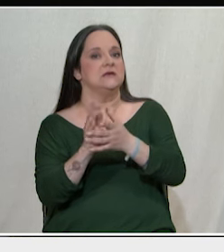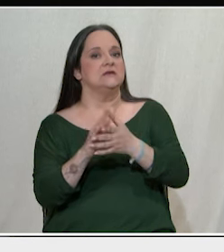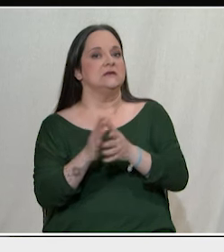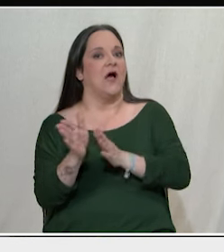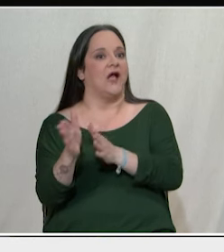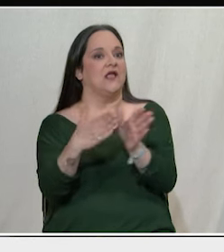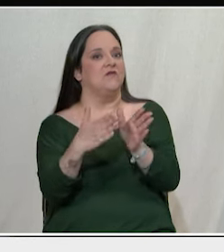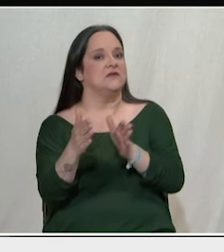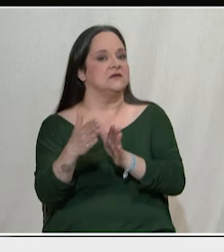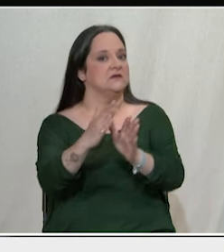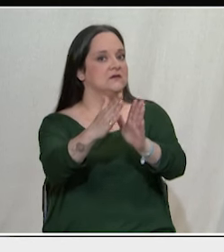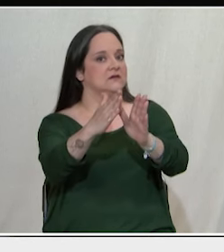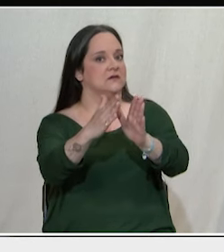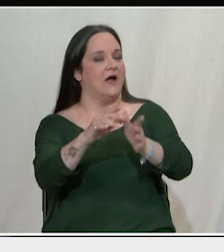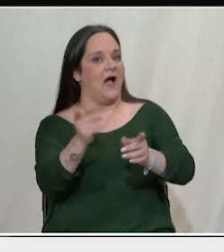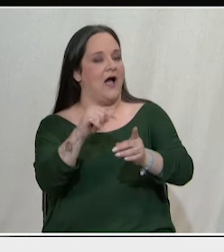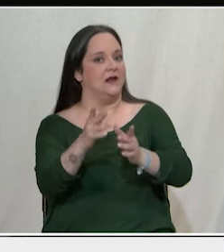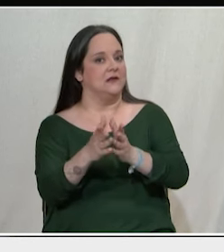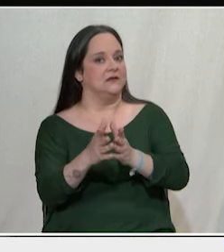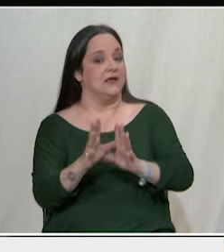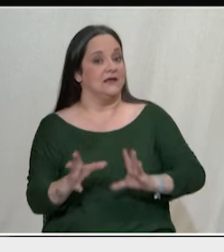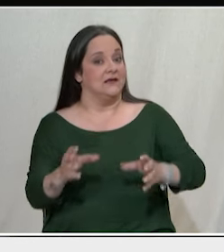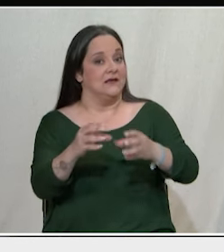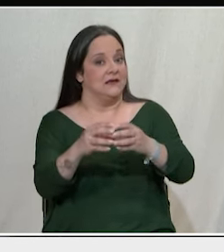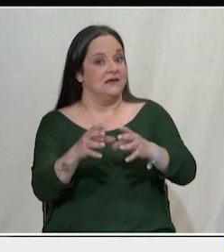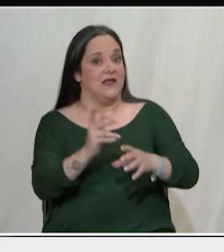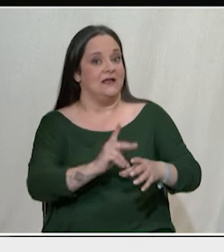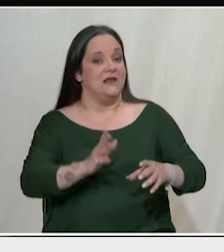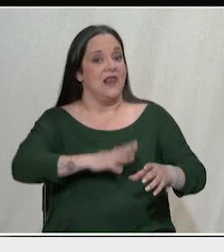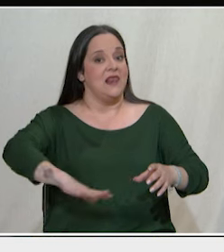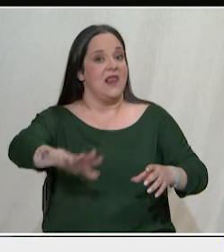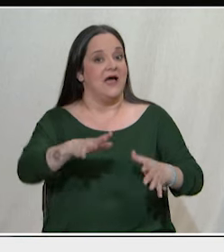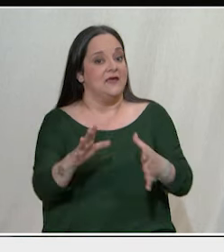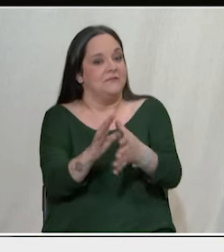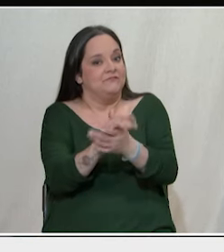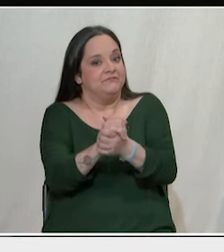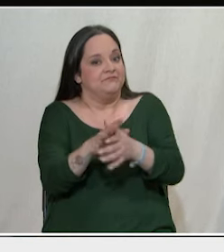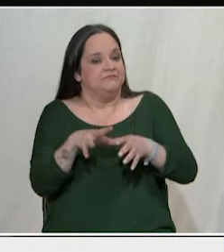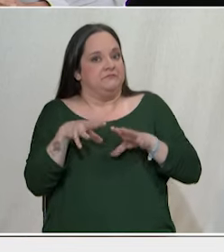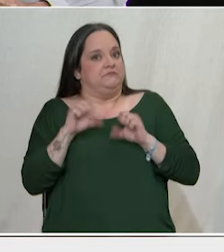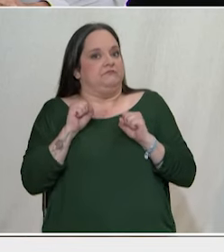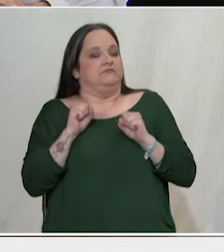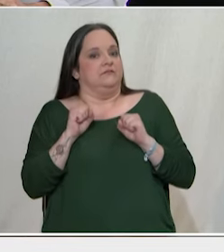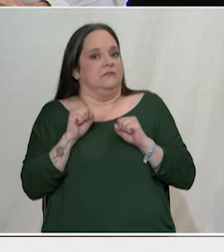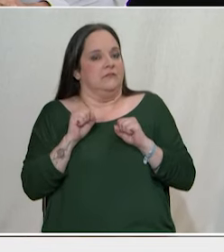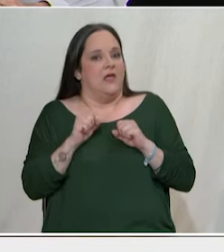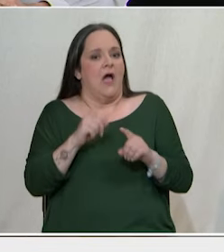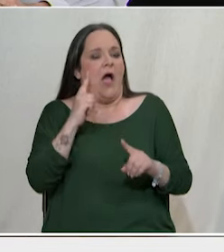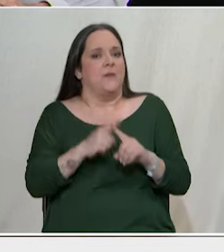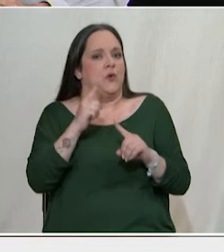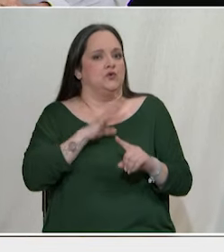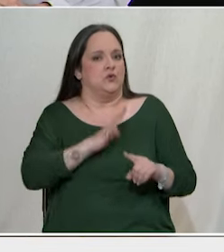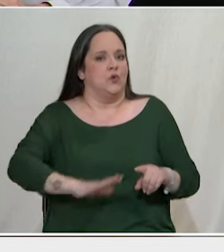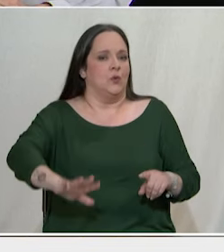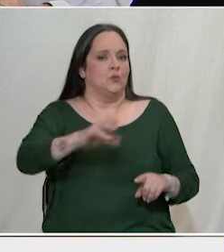κατεύθυνση και ταυτόχρονα οι λαοί να σφίγγονται οι λαοί να κάνουν πίσω και να οδηγείται ο κόσμος, ο απλός κόσμος να μην